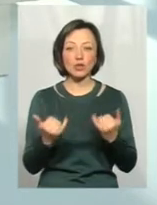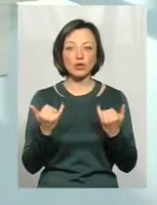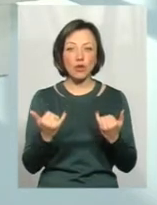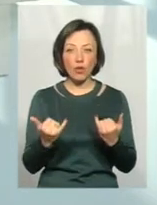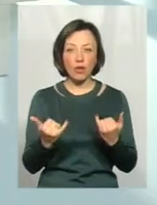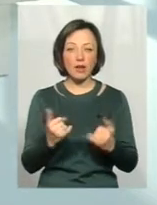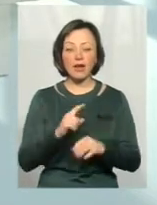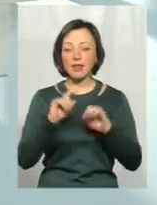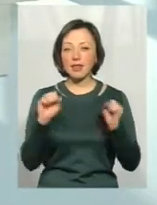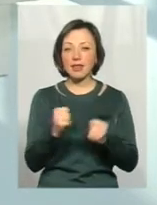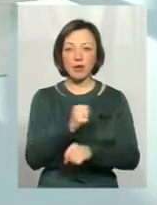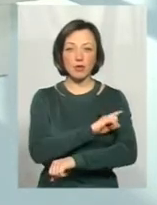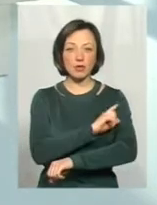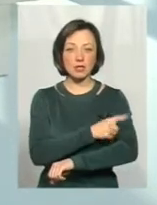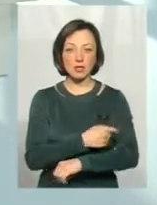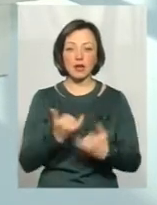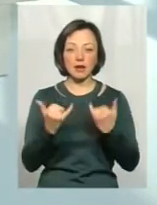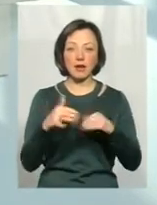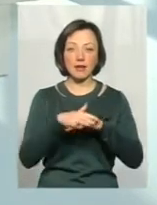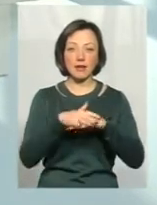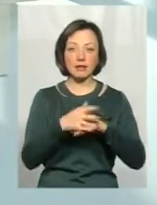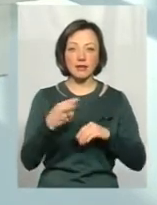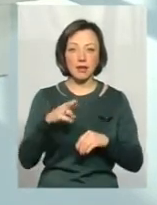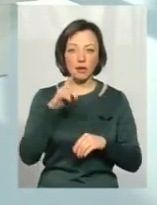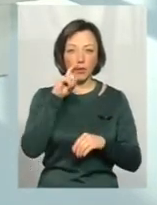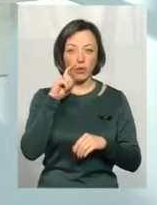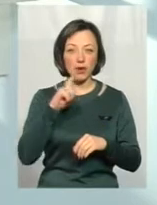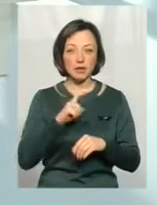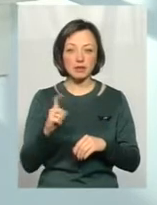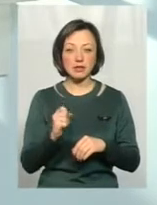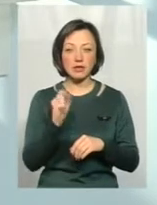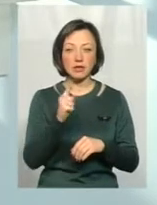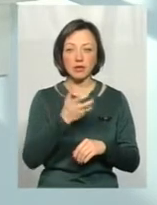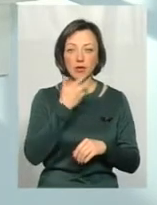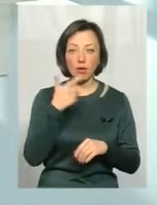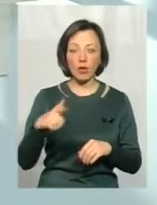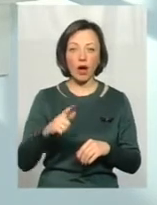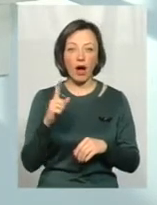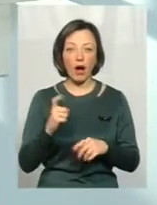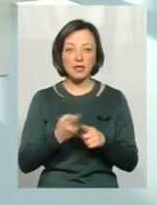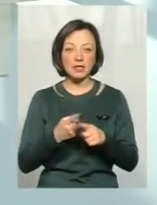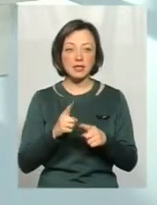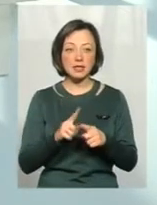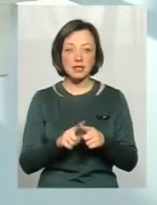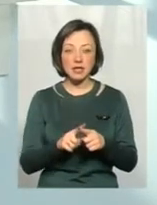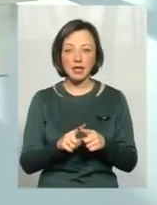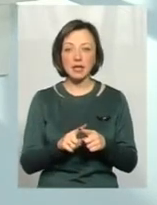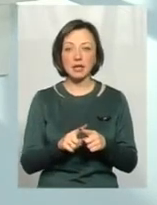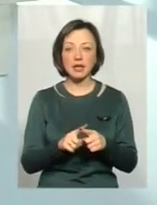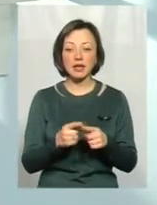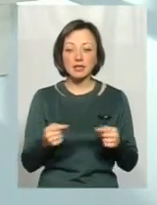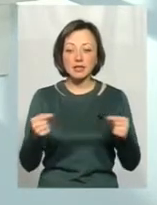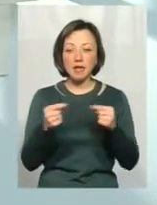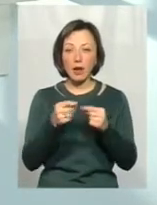непосильна для населення України, скажімо, за те ж тепло і за той же газ, це саме відповідальність